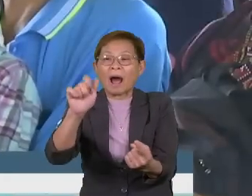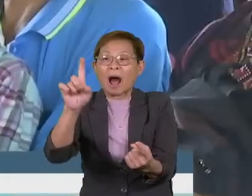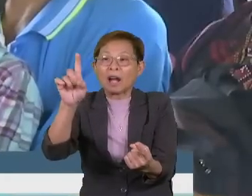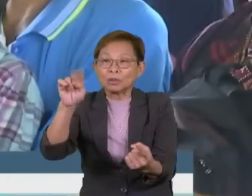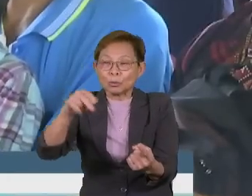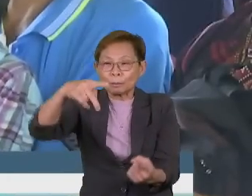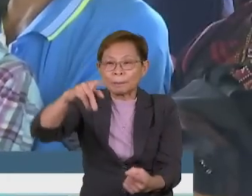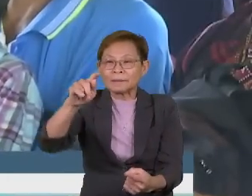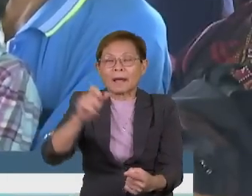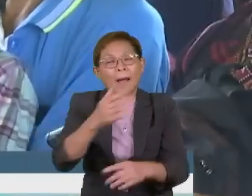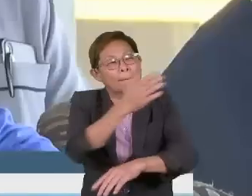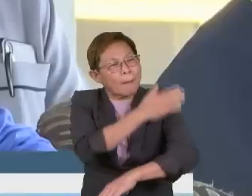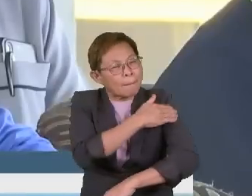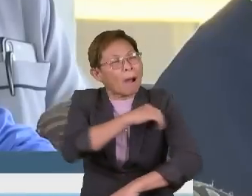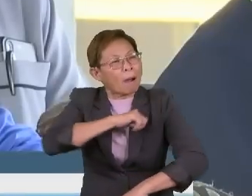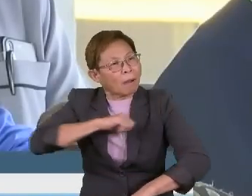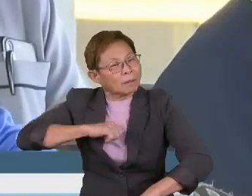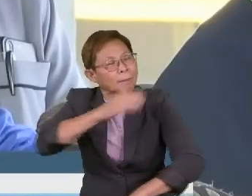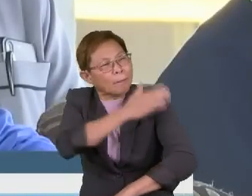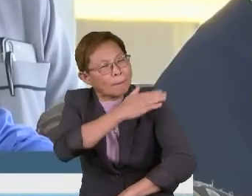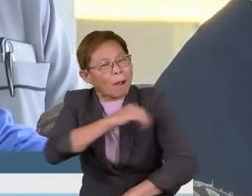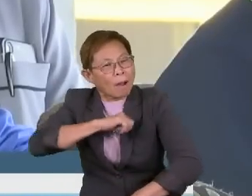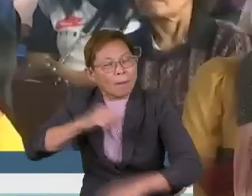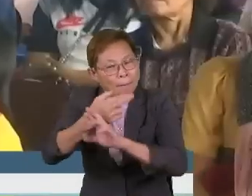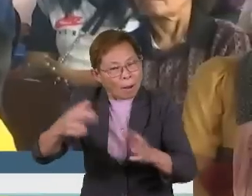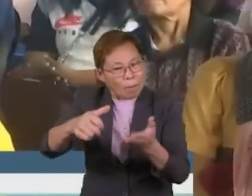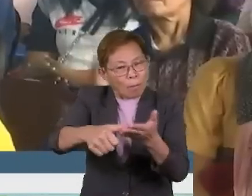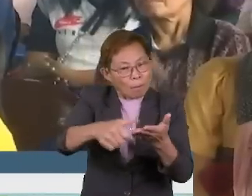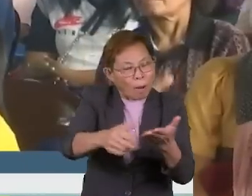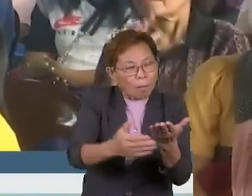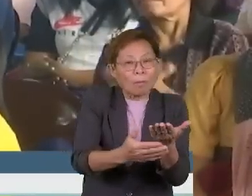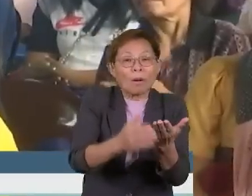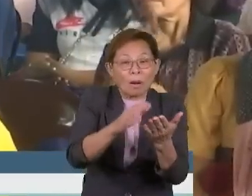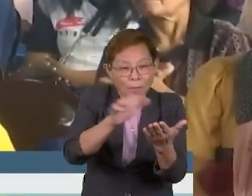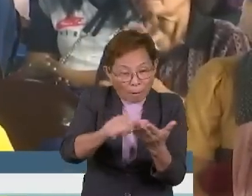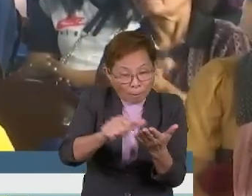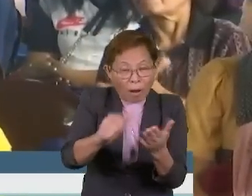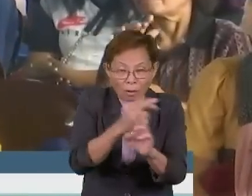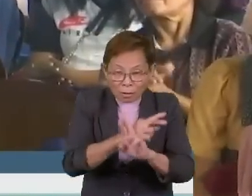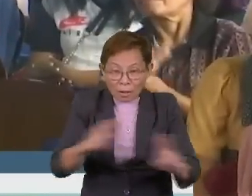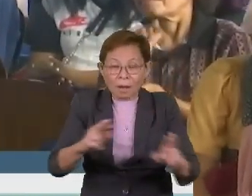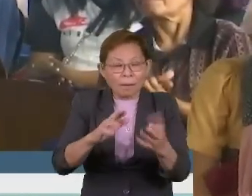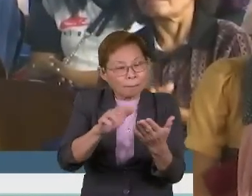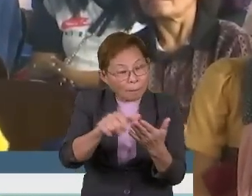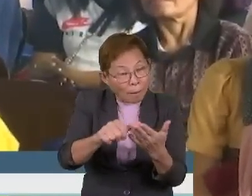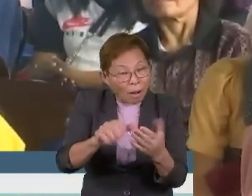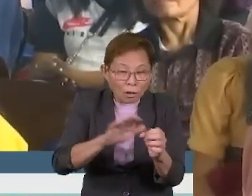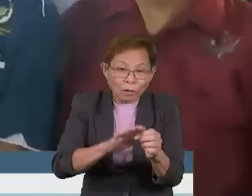menggesa setiap ahli PPK Pitas menyediakan dokumen lengkap bagi melayakan mereka mendapat bantuan berkenaan.